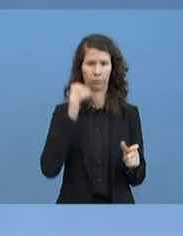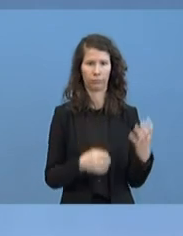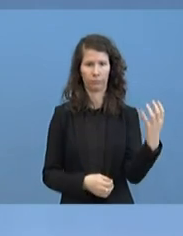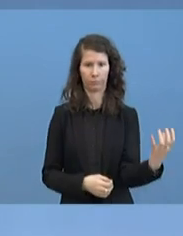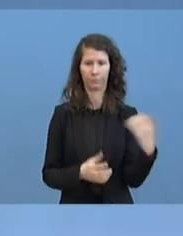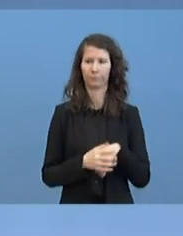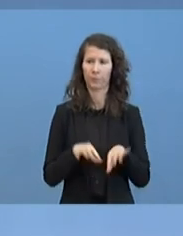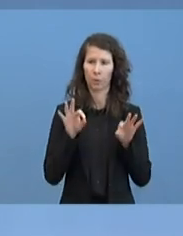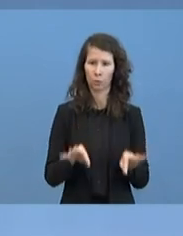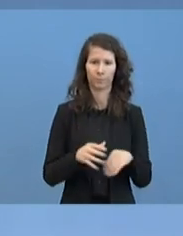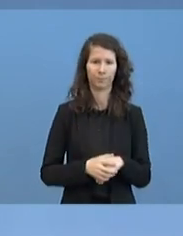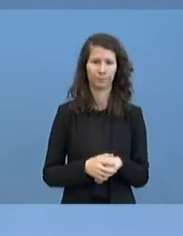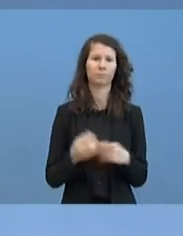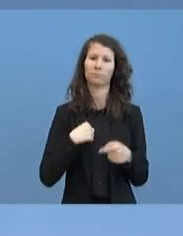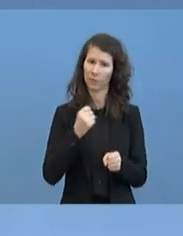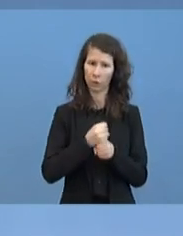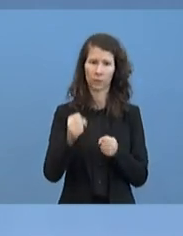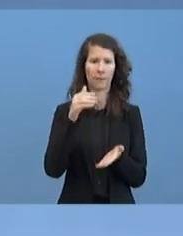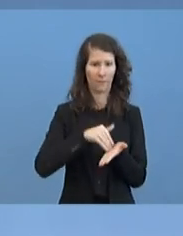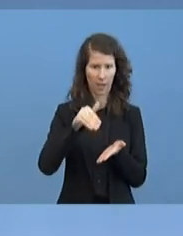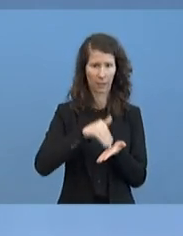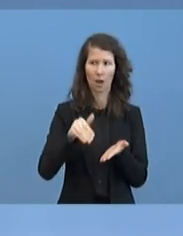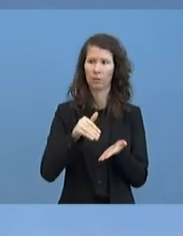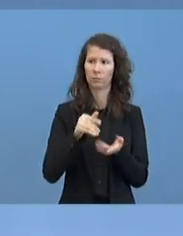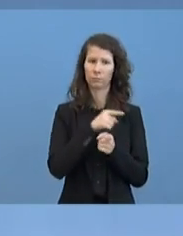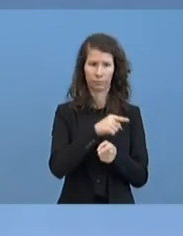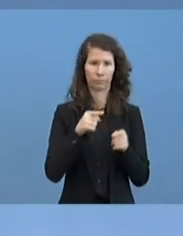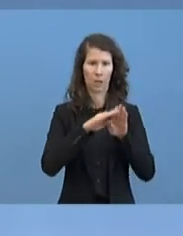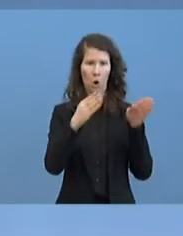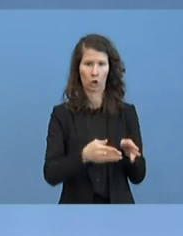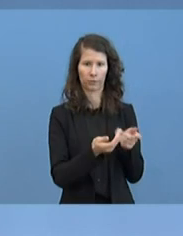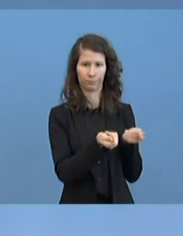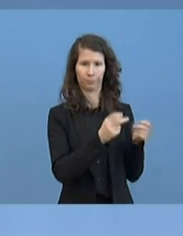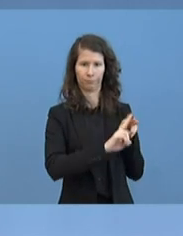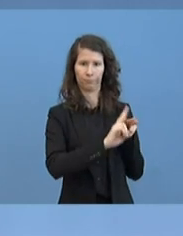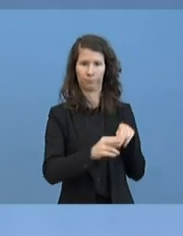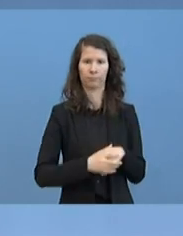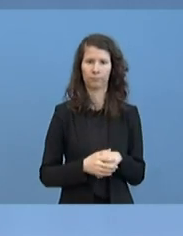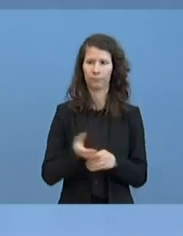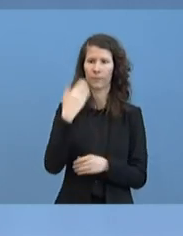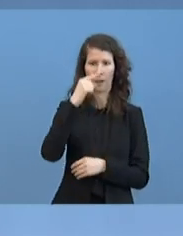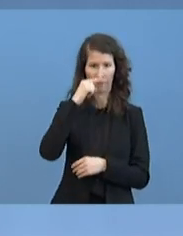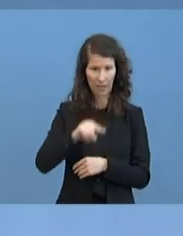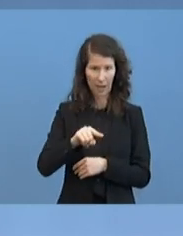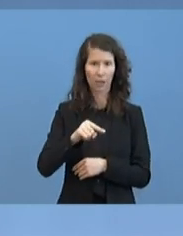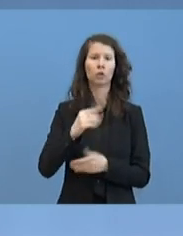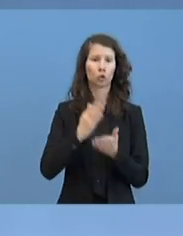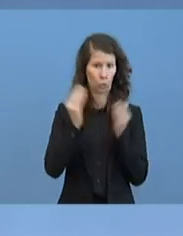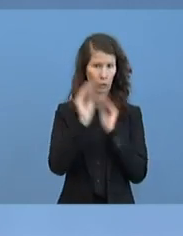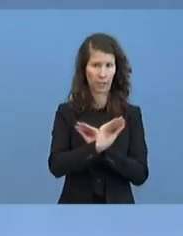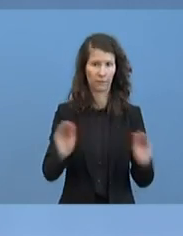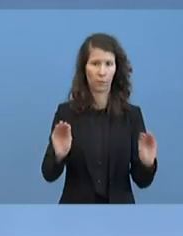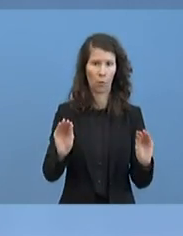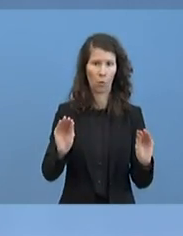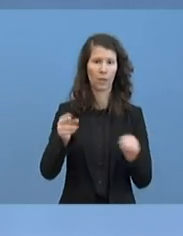Also ich mache trotzdem mal weiter und Sie basteln an der Box. Ich hatte Ihnen ja am Freitag schon mitgeteilt, dass Saudi